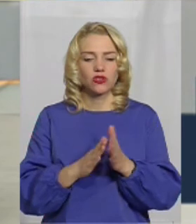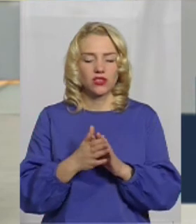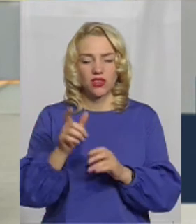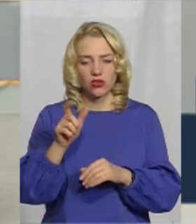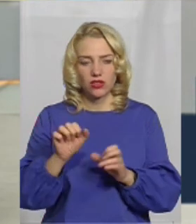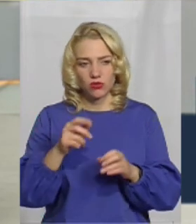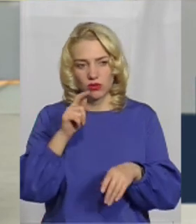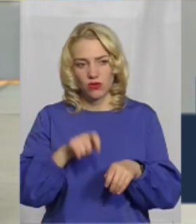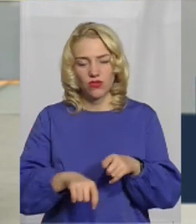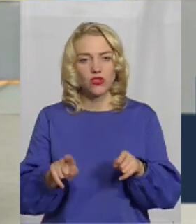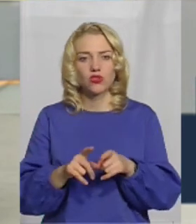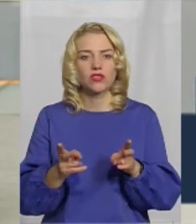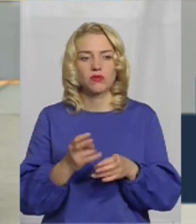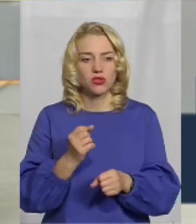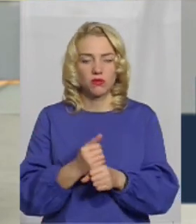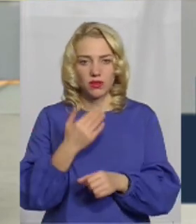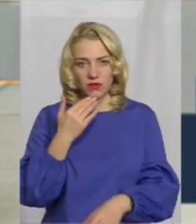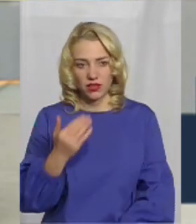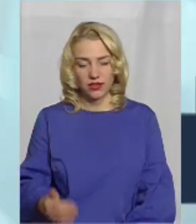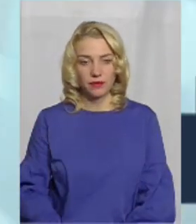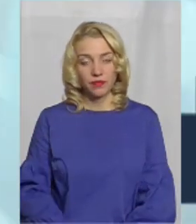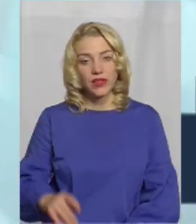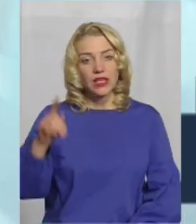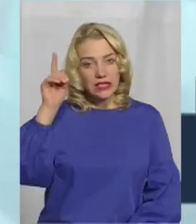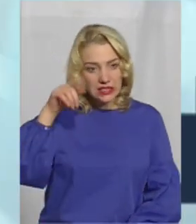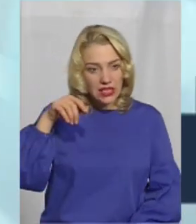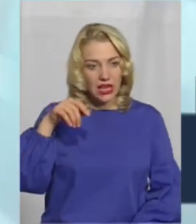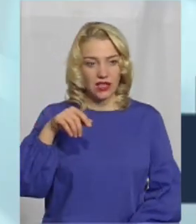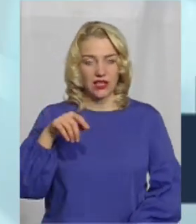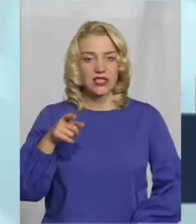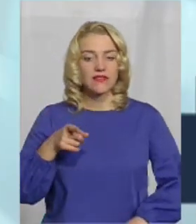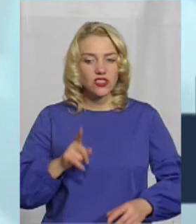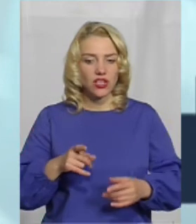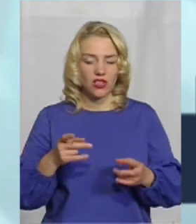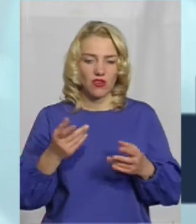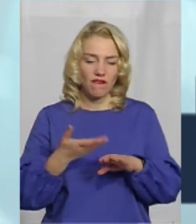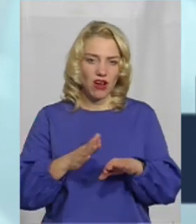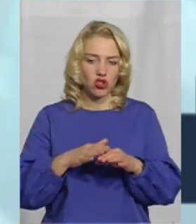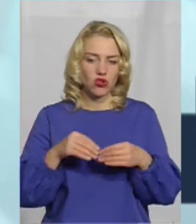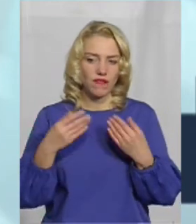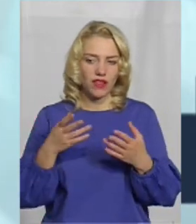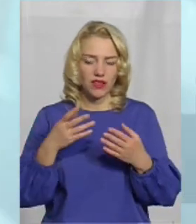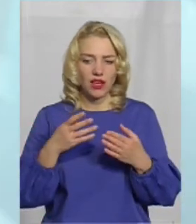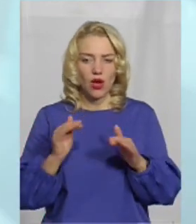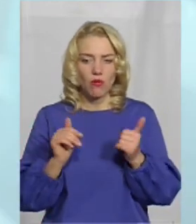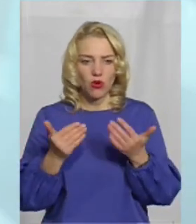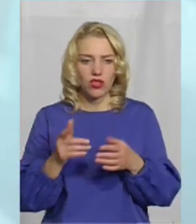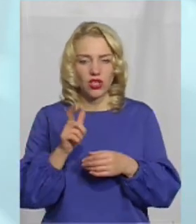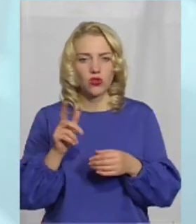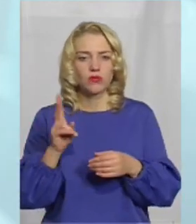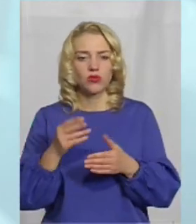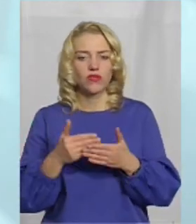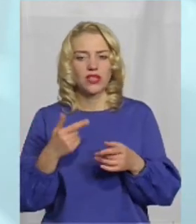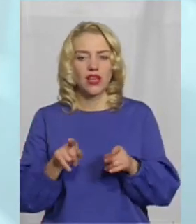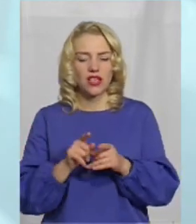перевірити її, що робити? Знаєте, звичайно, дуже важко давати поради людям, які від таких новин